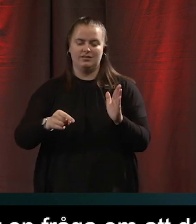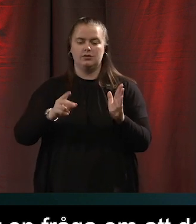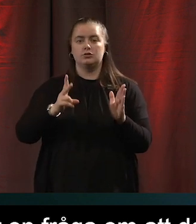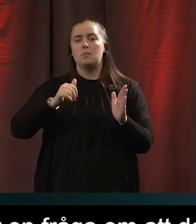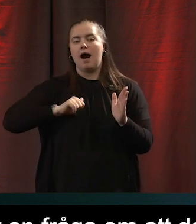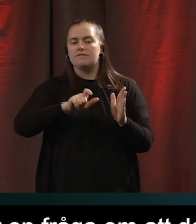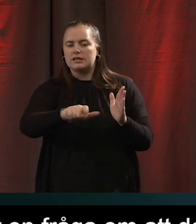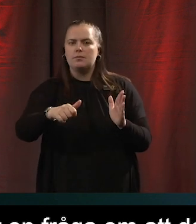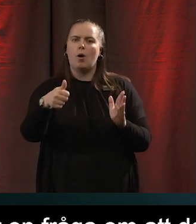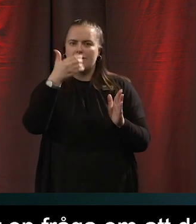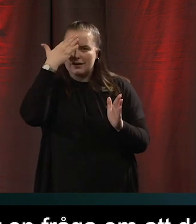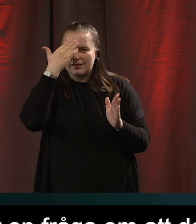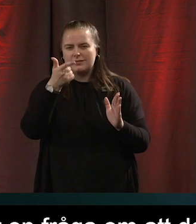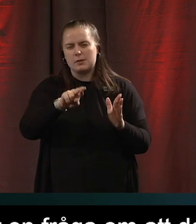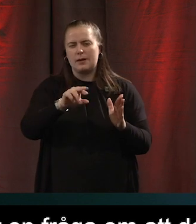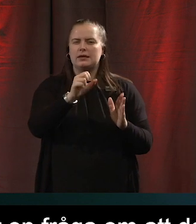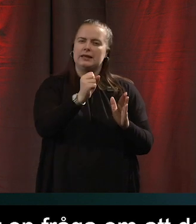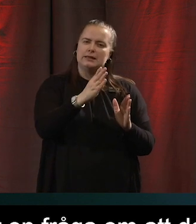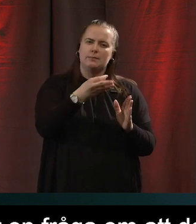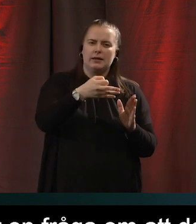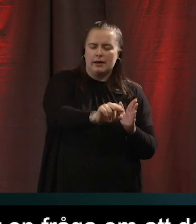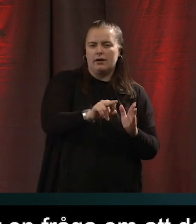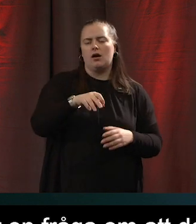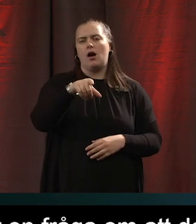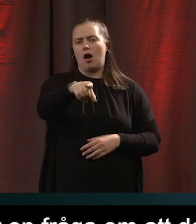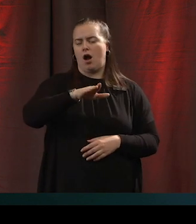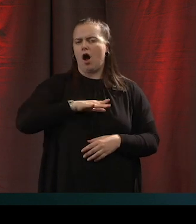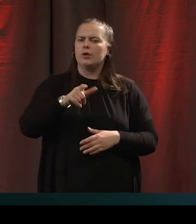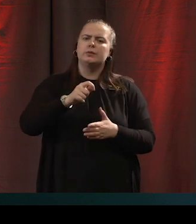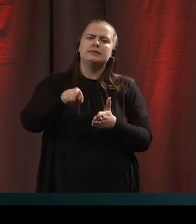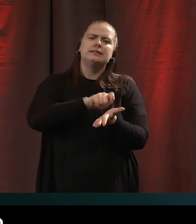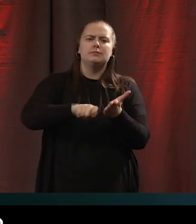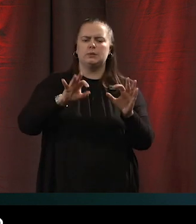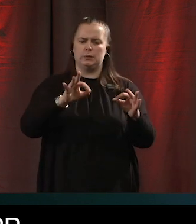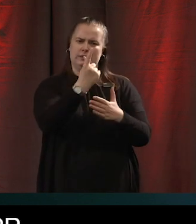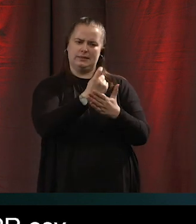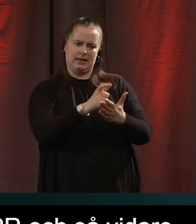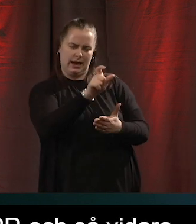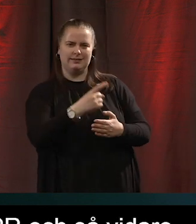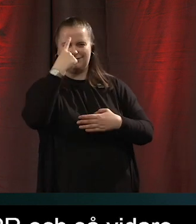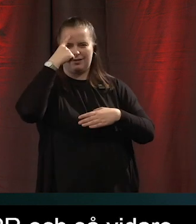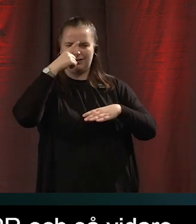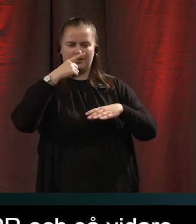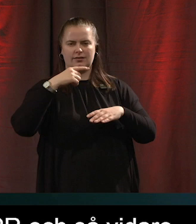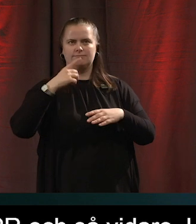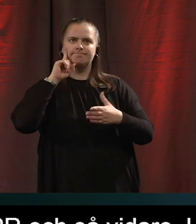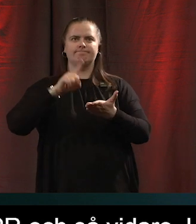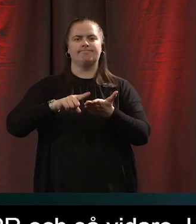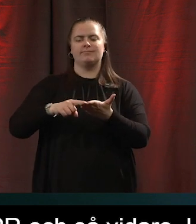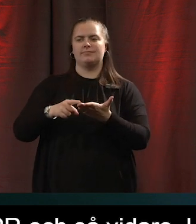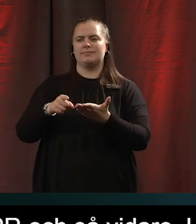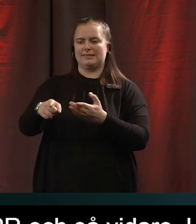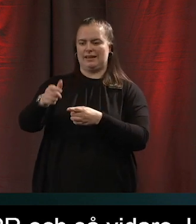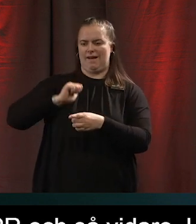känna till GDPR och så vidare har du några tips på hur man kan tänka som designer där för att underlätta för användaren att